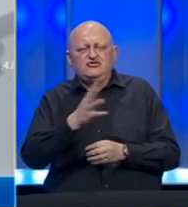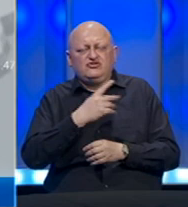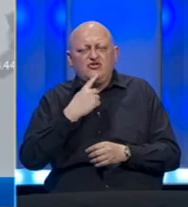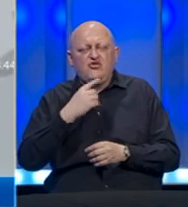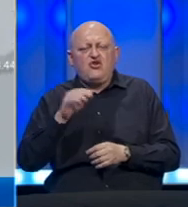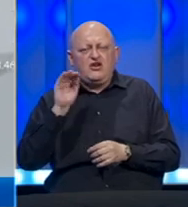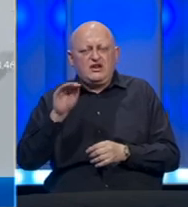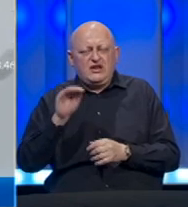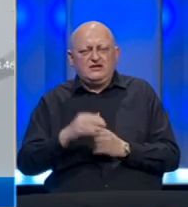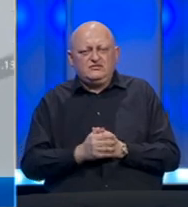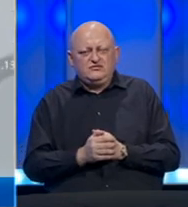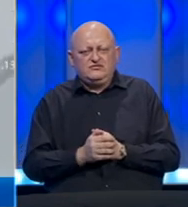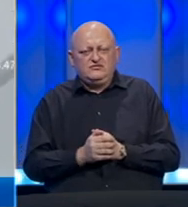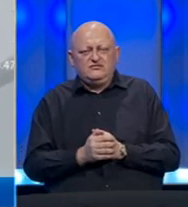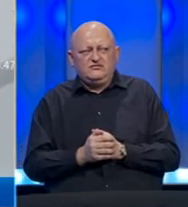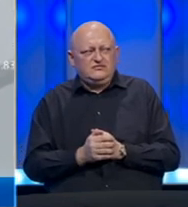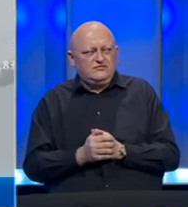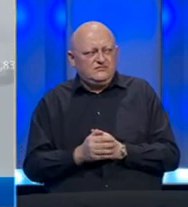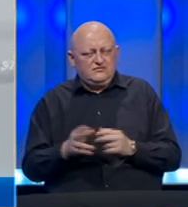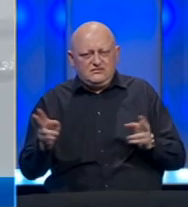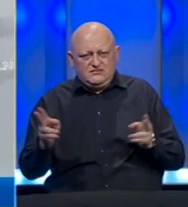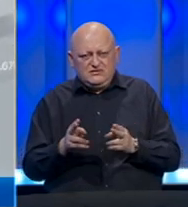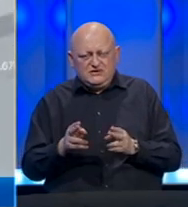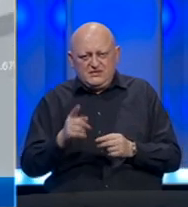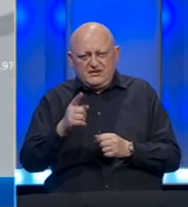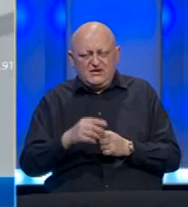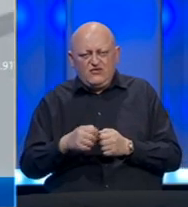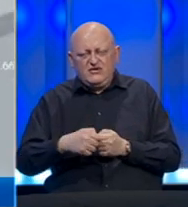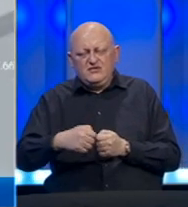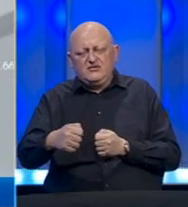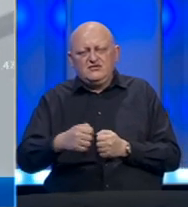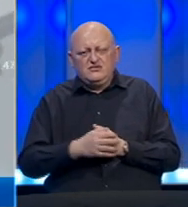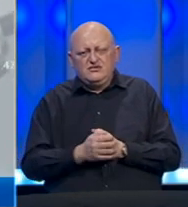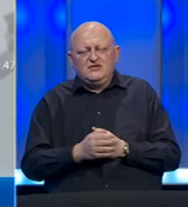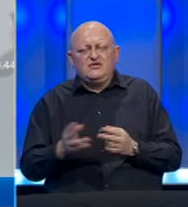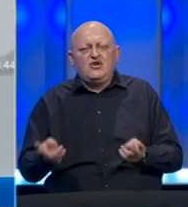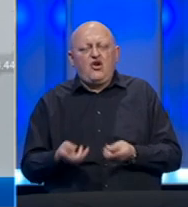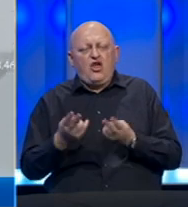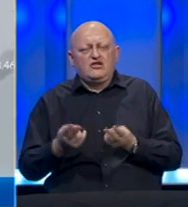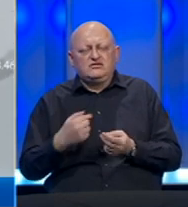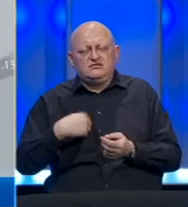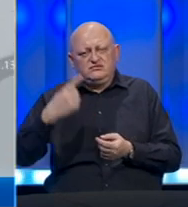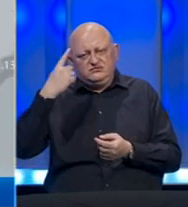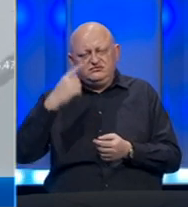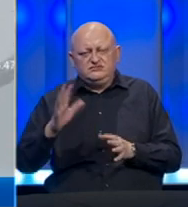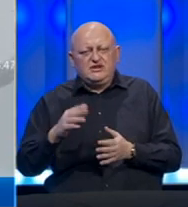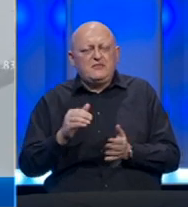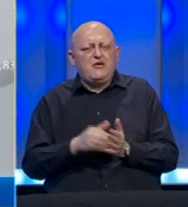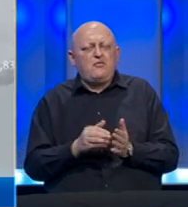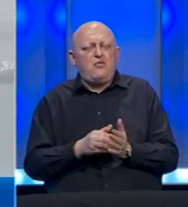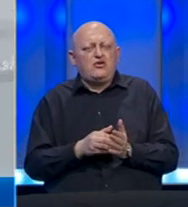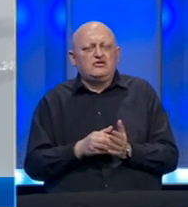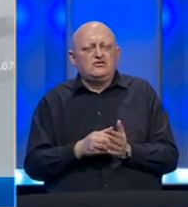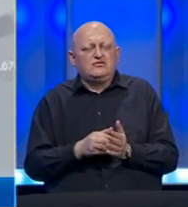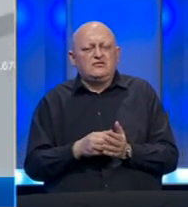najavljuju smanjivanje ovih mjera, odnosno ublažavanje, ja mislim da više nema potrebe,